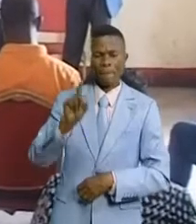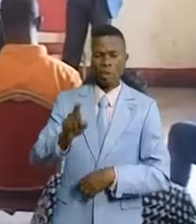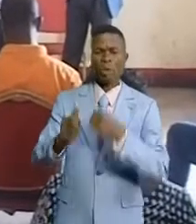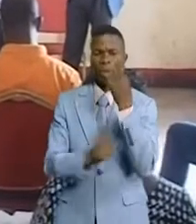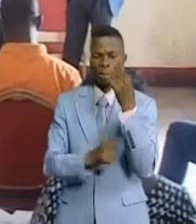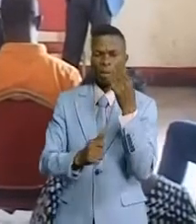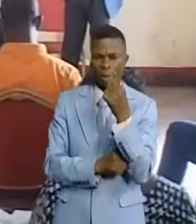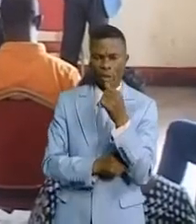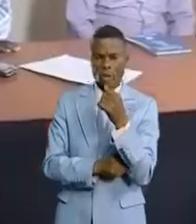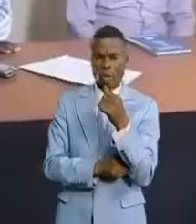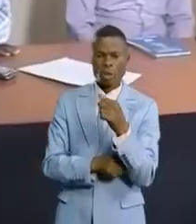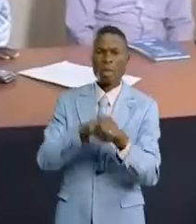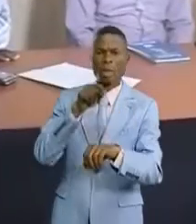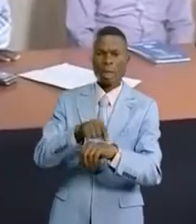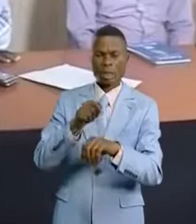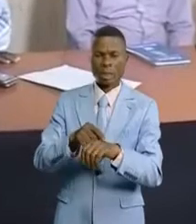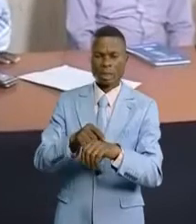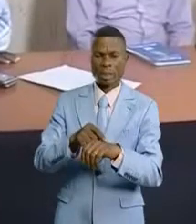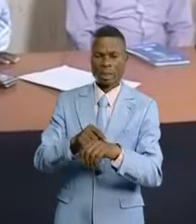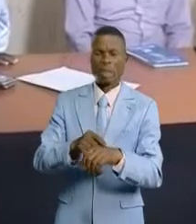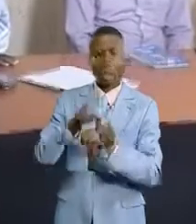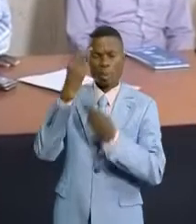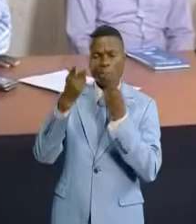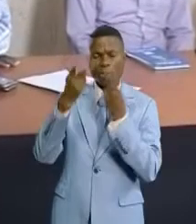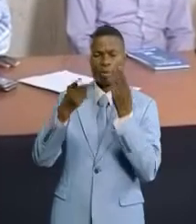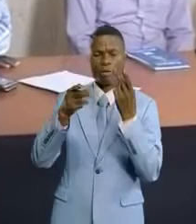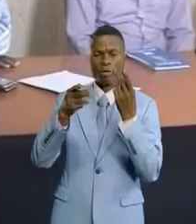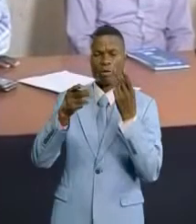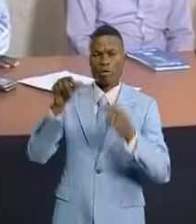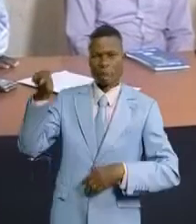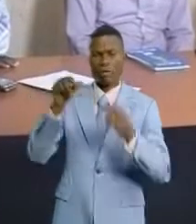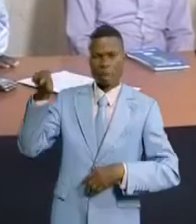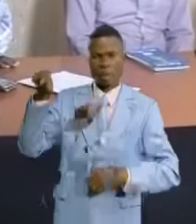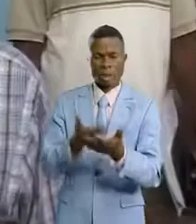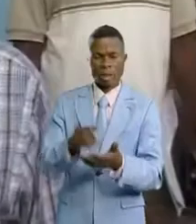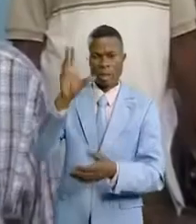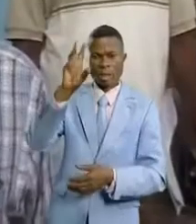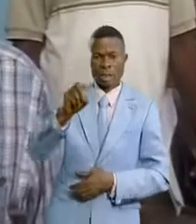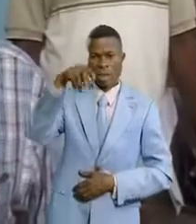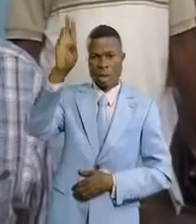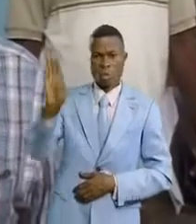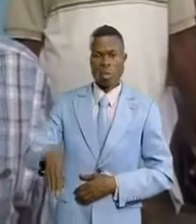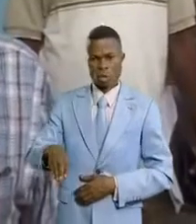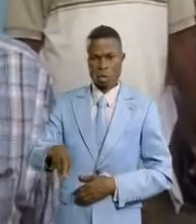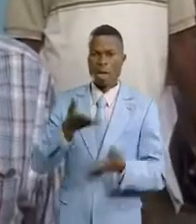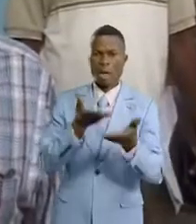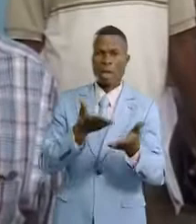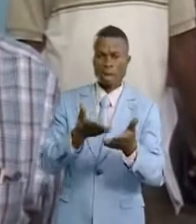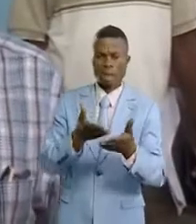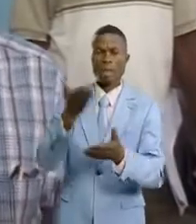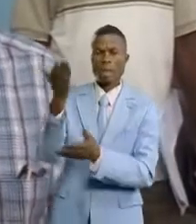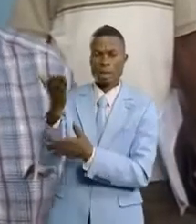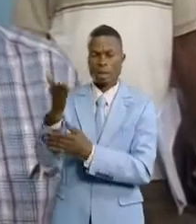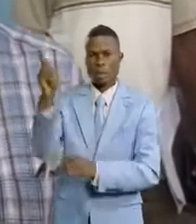population pendant les forums des quartiers. Dans le cadre de'investissement il doit servir à la demande